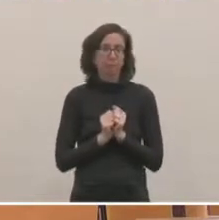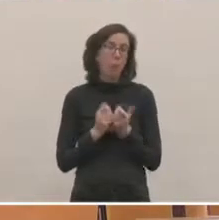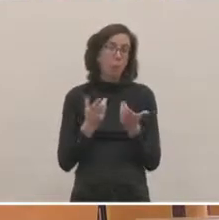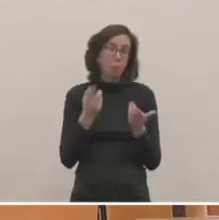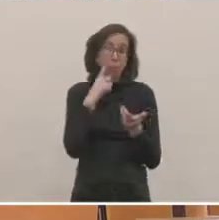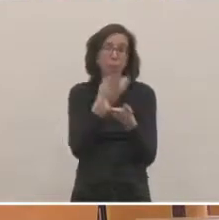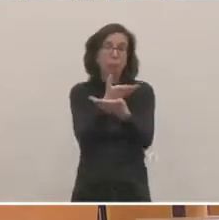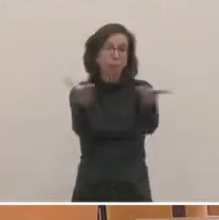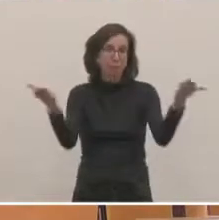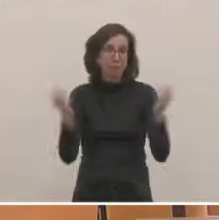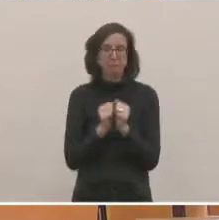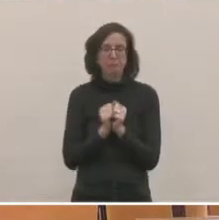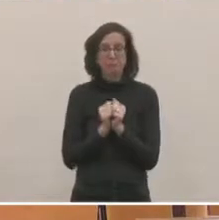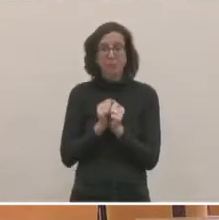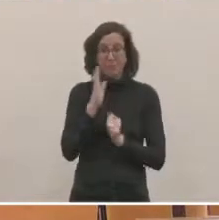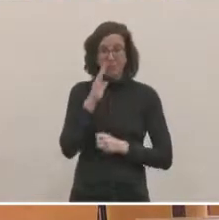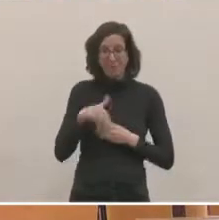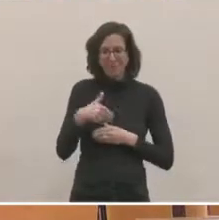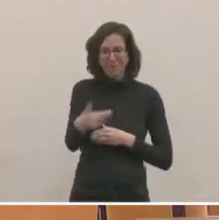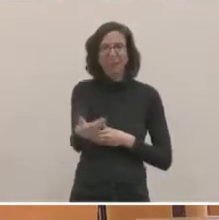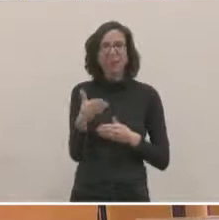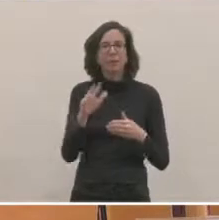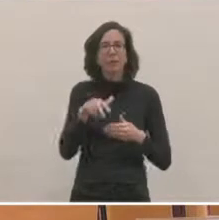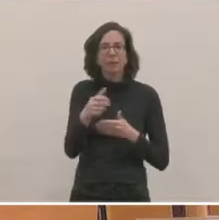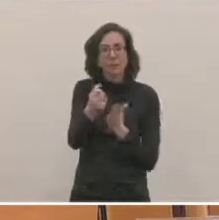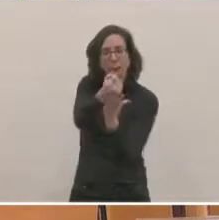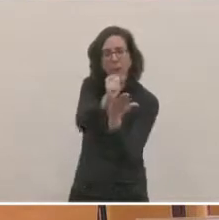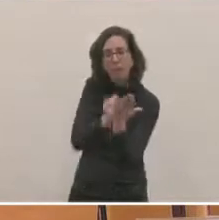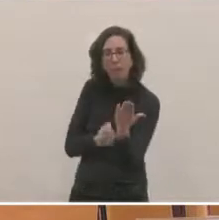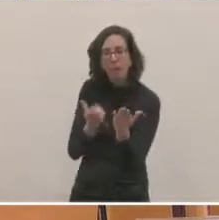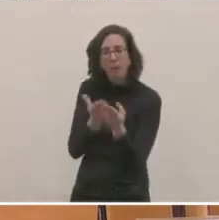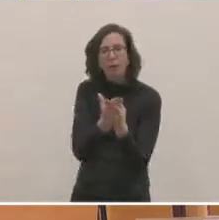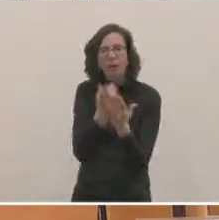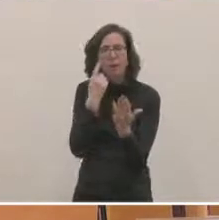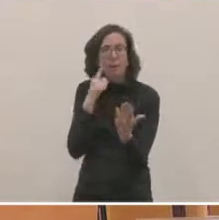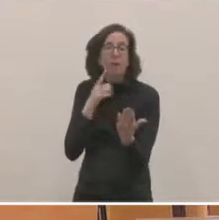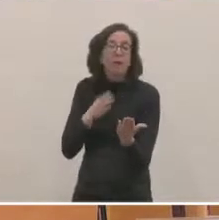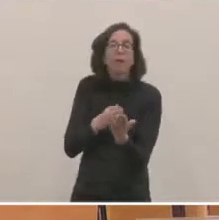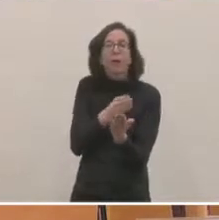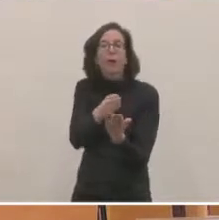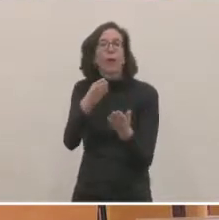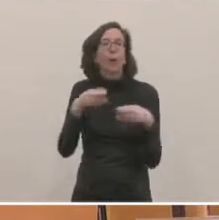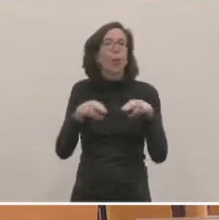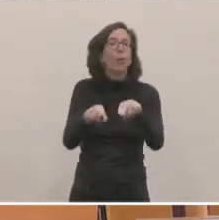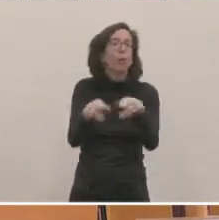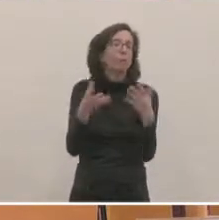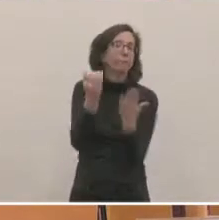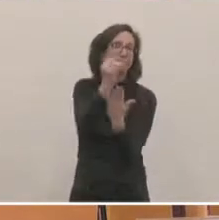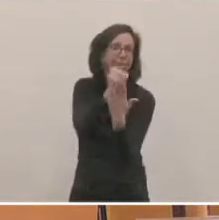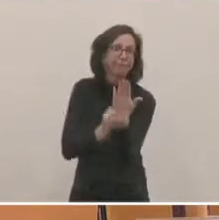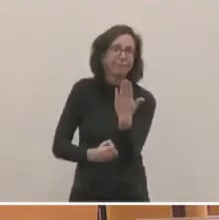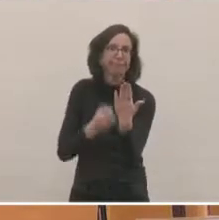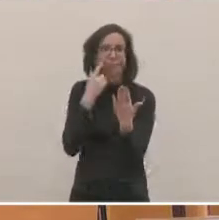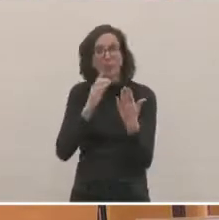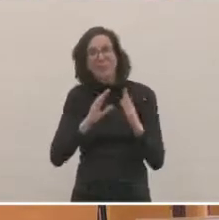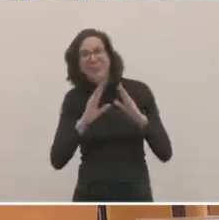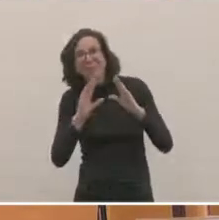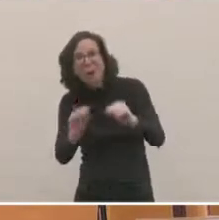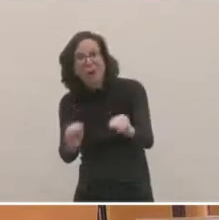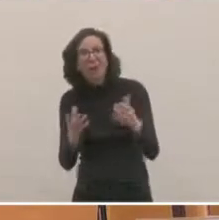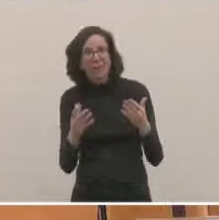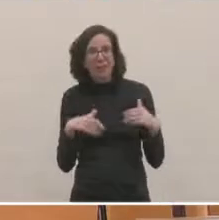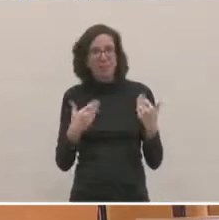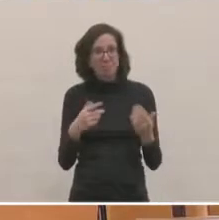stratégique par lequel la métropole fixera la feuille de route de la régie qui sera chargée de la mettre en œuvre. Ça, c'est extrêmement